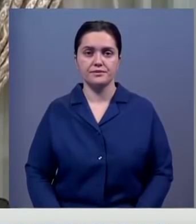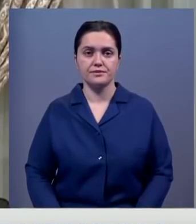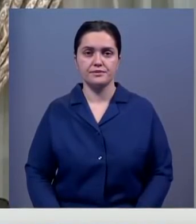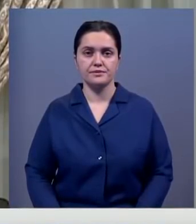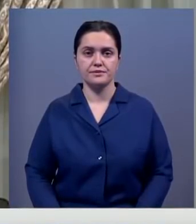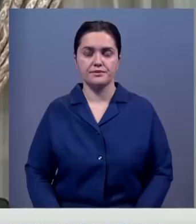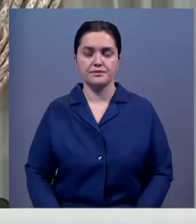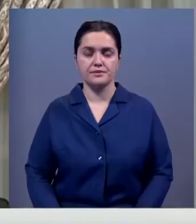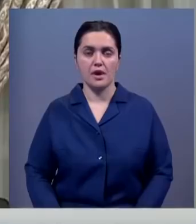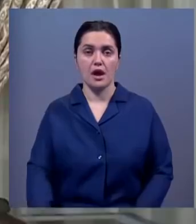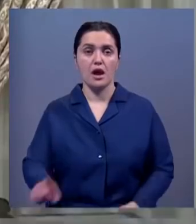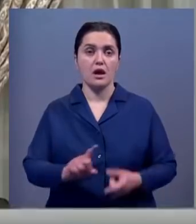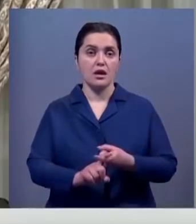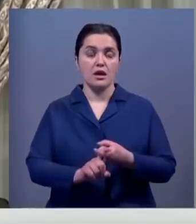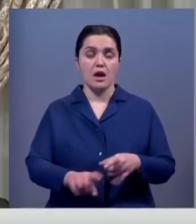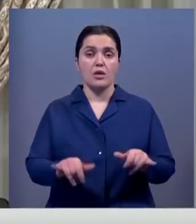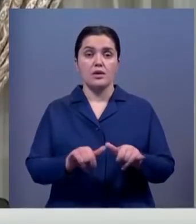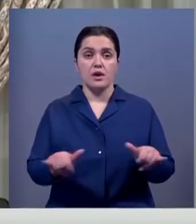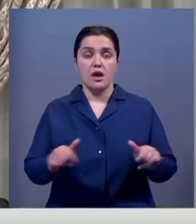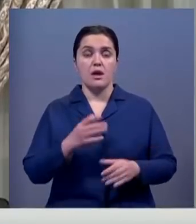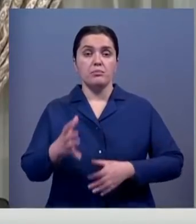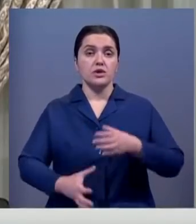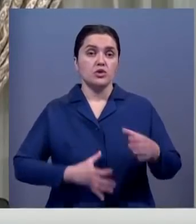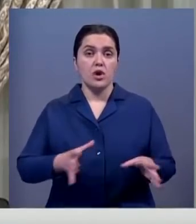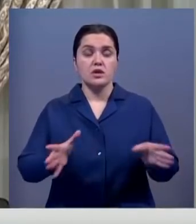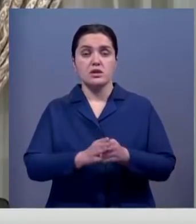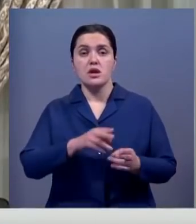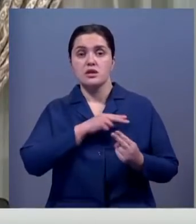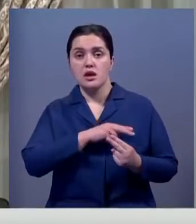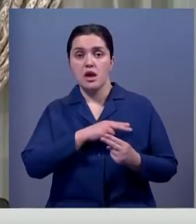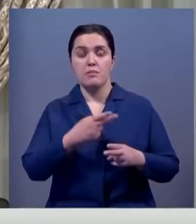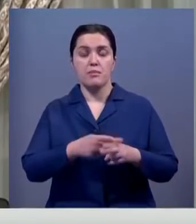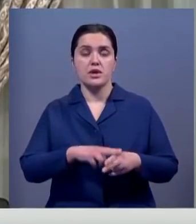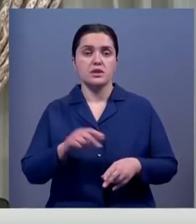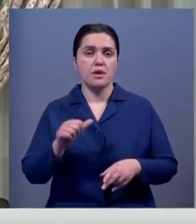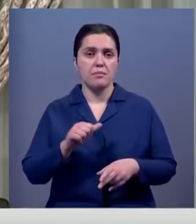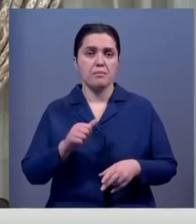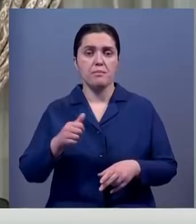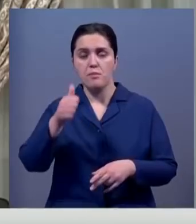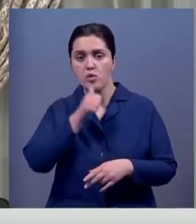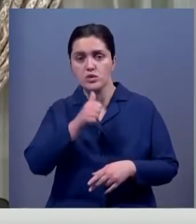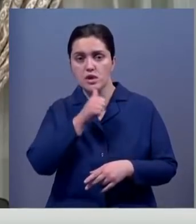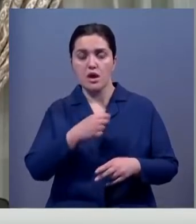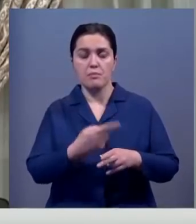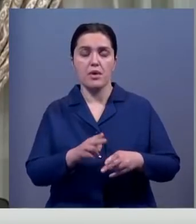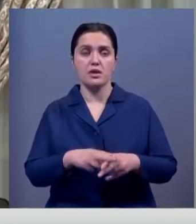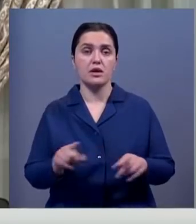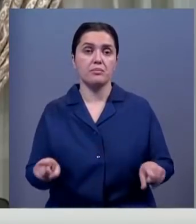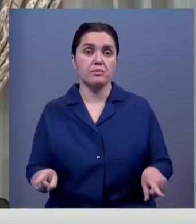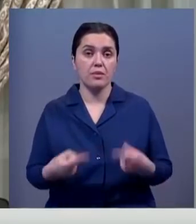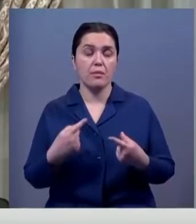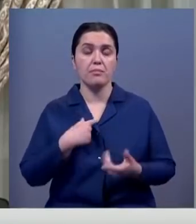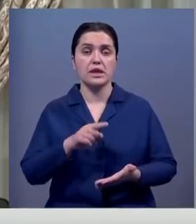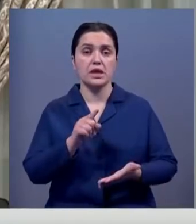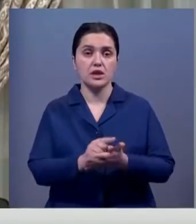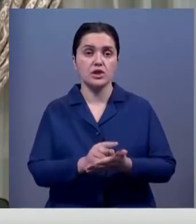Пандемия продемонстрировала, что международное сотрудничество является самым оптимальным способом преодоления кризисов. Мы должны